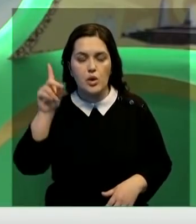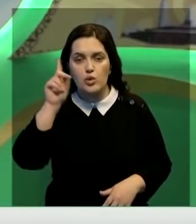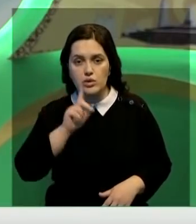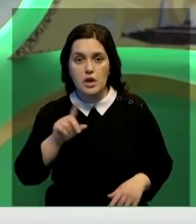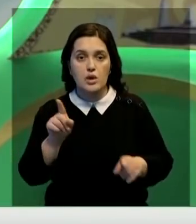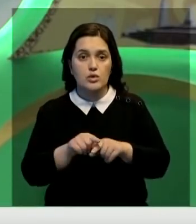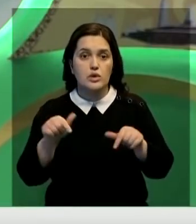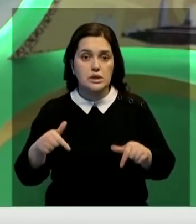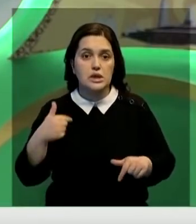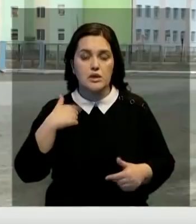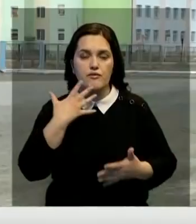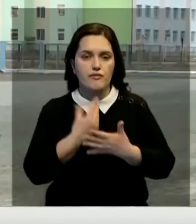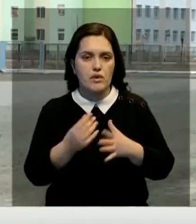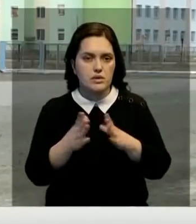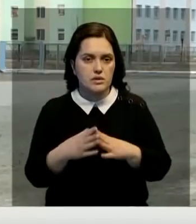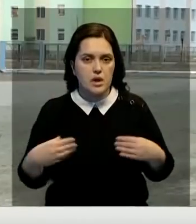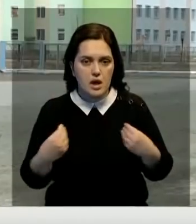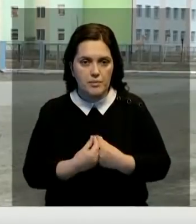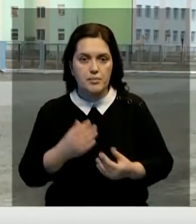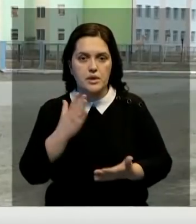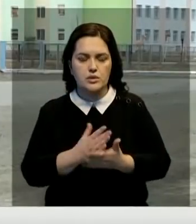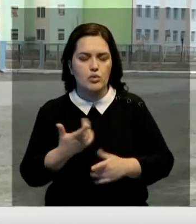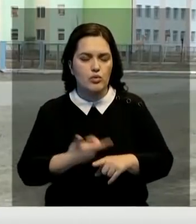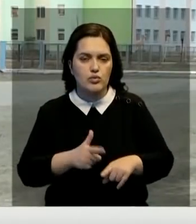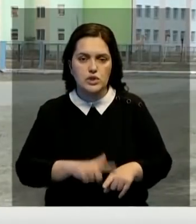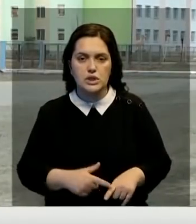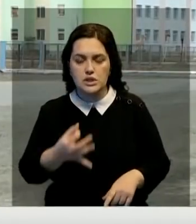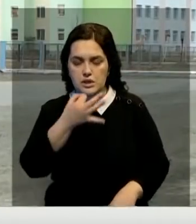К тому же здесь я создал свою семью. Мне здесь очень нравится.